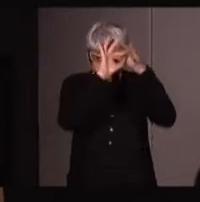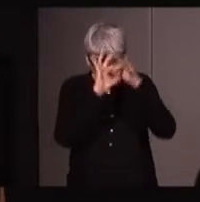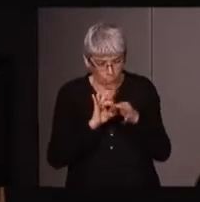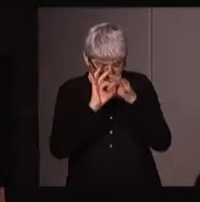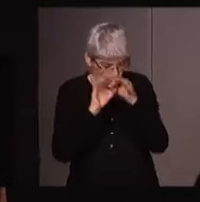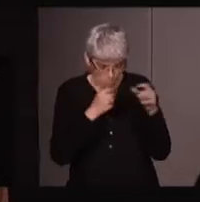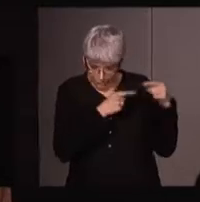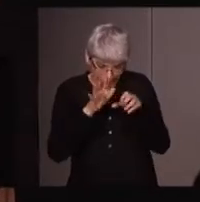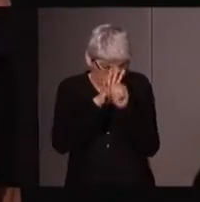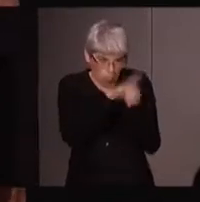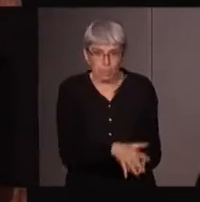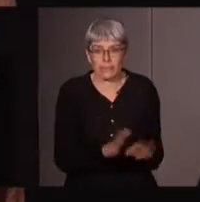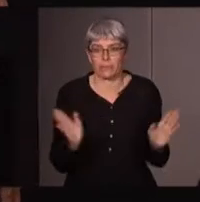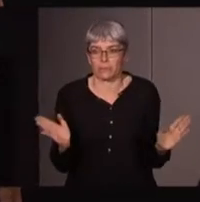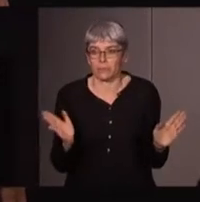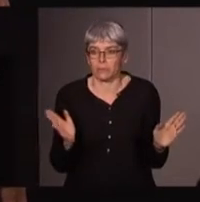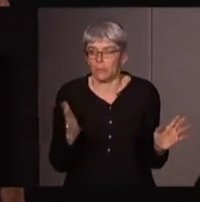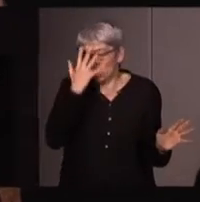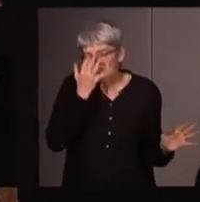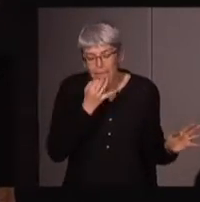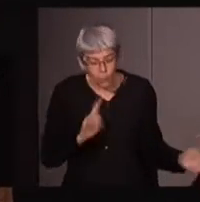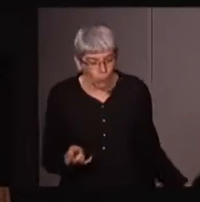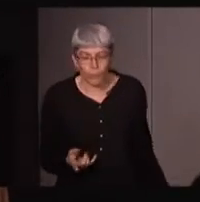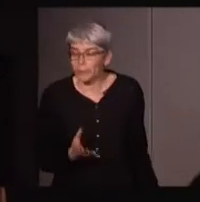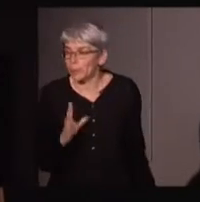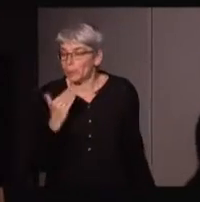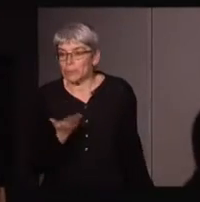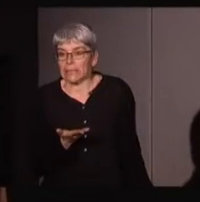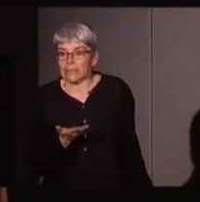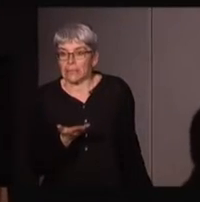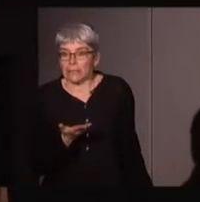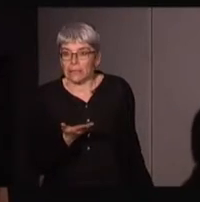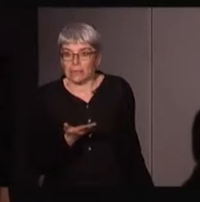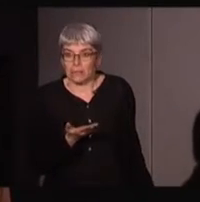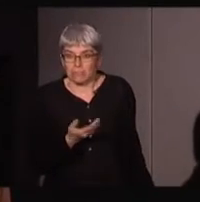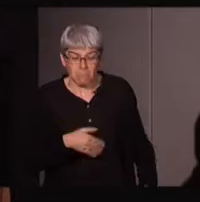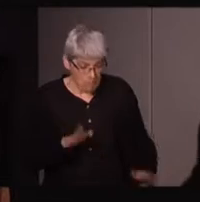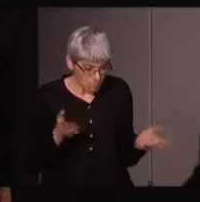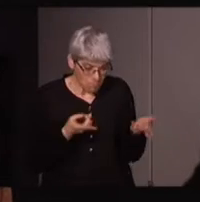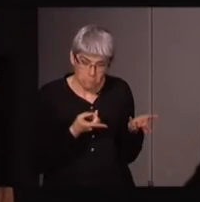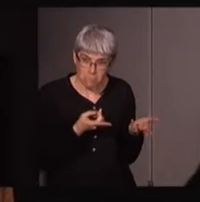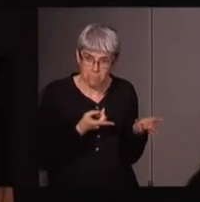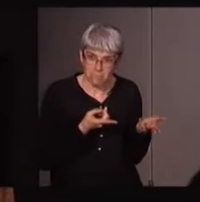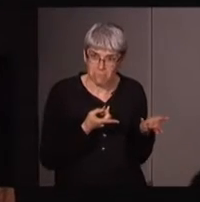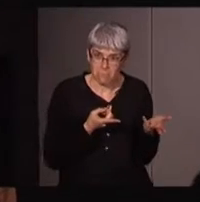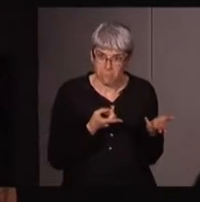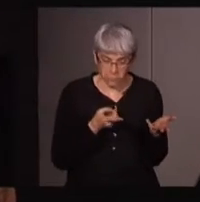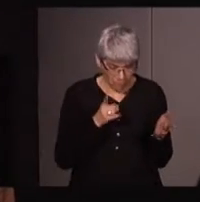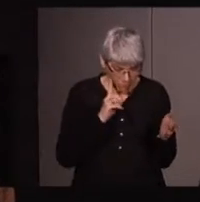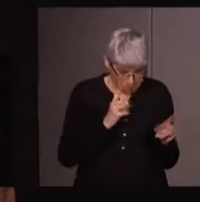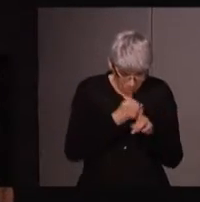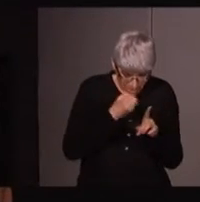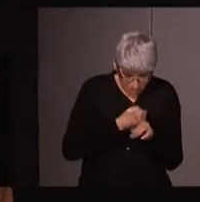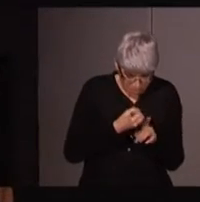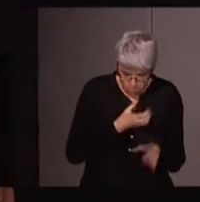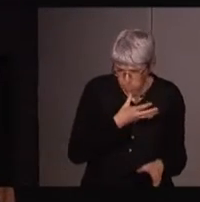-féministe néopayenne en disant mais enfin, ce'est pas sérieux, c'est une des raisons d'ailleurs qui justifie le fait qu puisse même mettre en cause leur féminisme, le fait